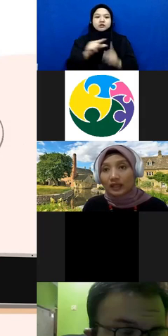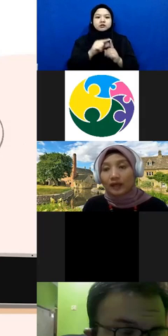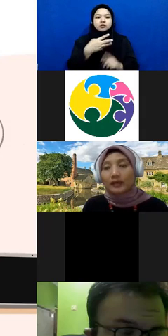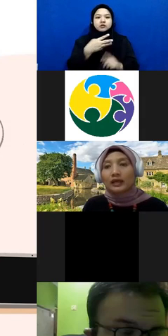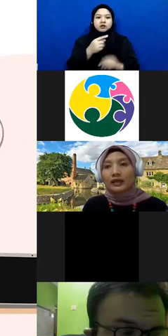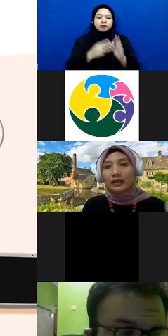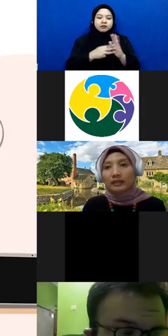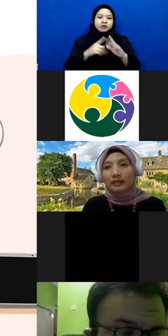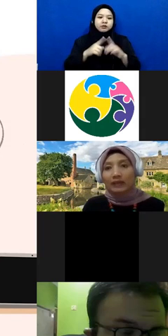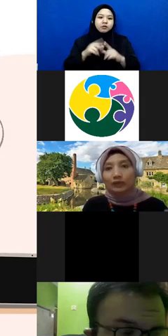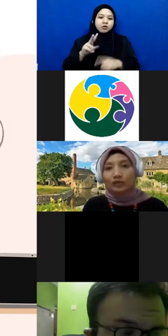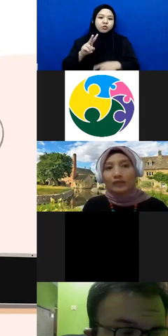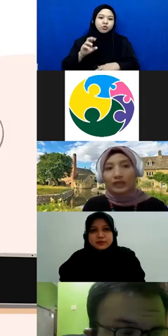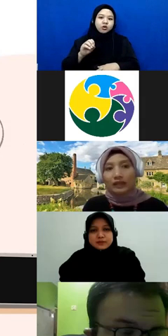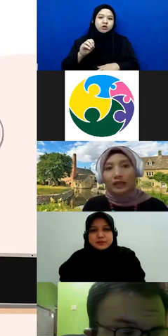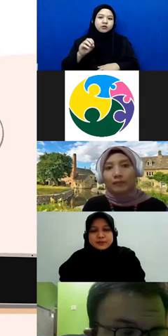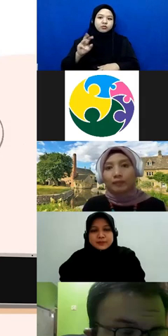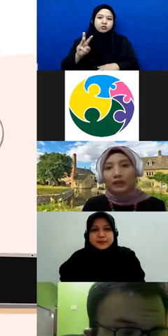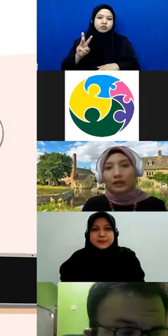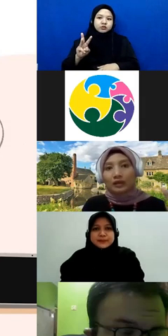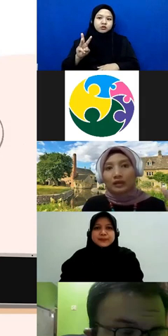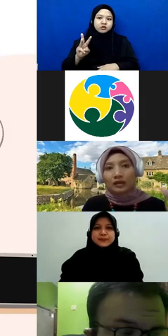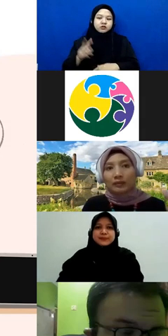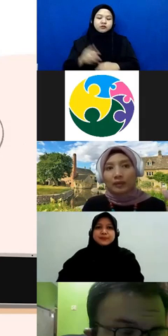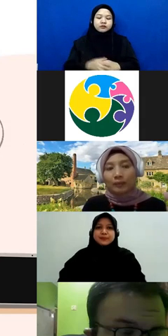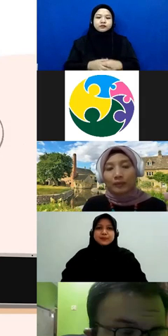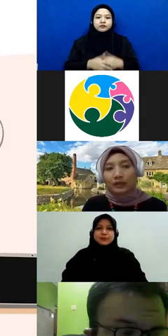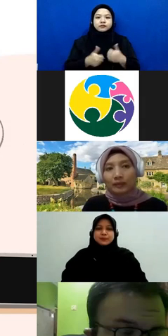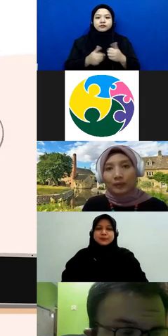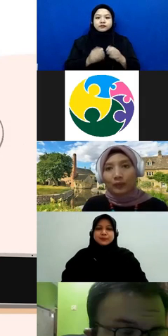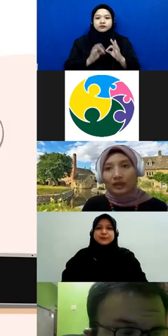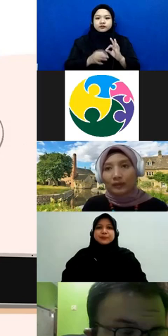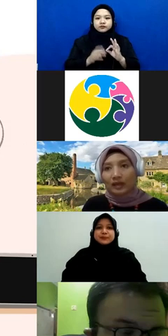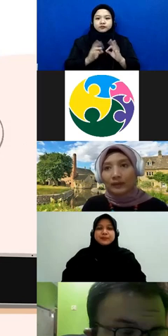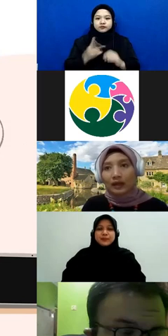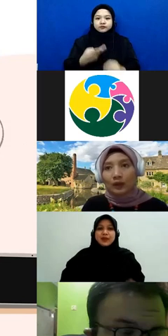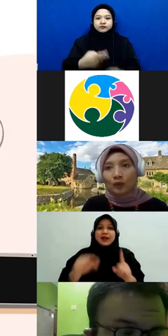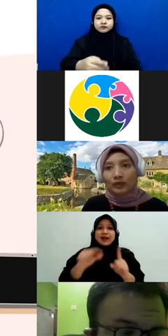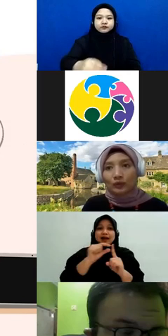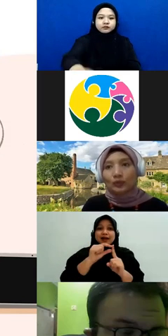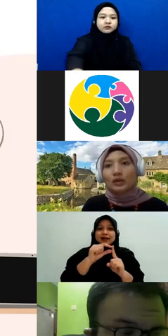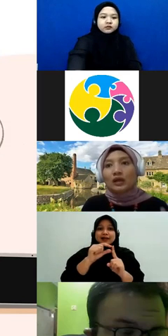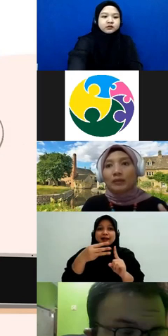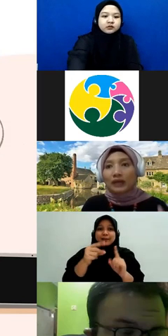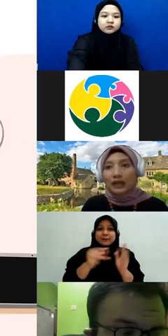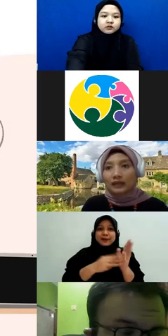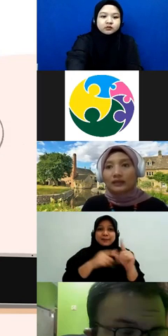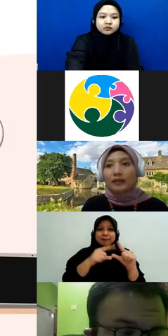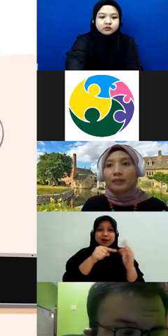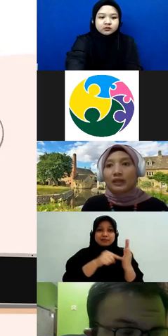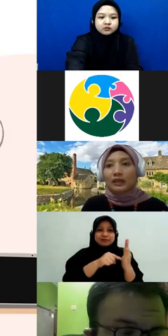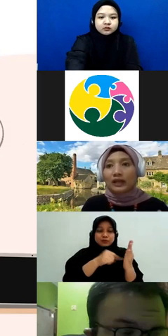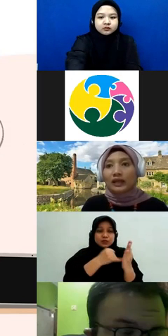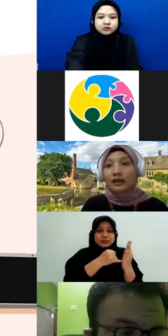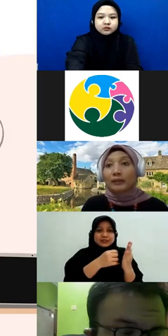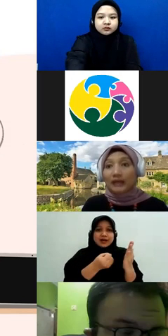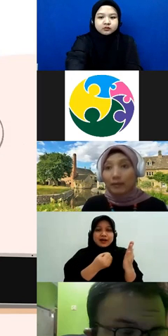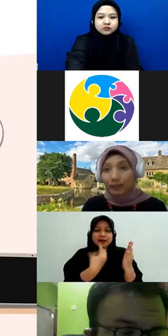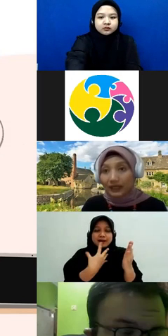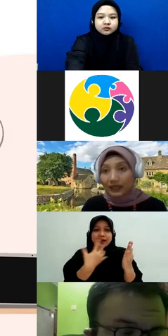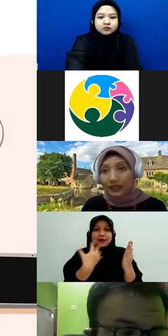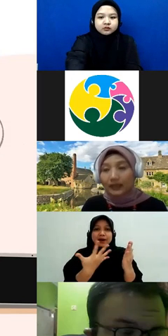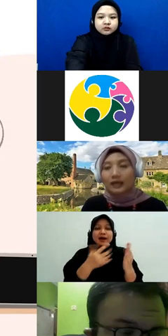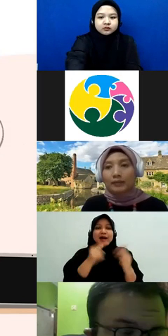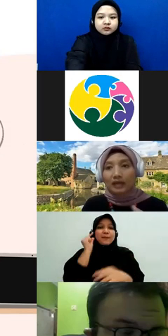misalnya nah di PERMA itu misalnya perempuan yang berhadapan dengan hukum itu berhak didampingi oleh